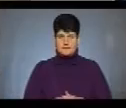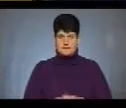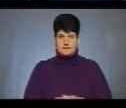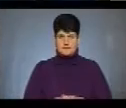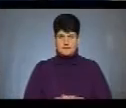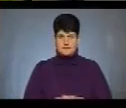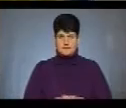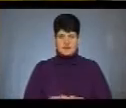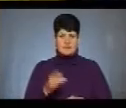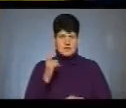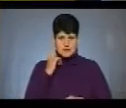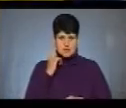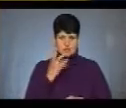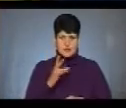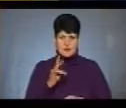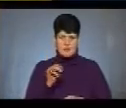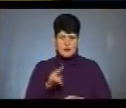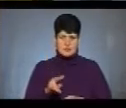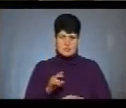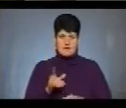Ви слухаєте, нас гвардія!